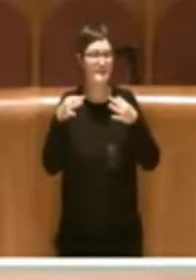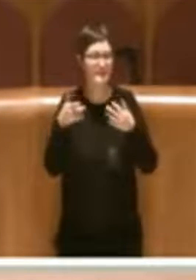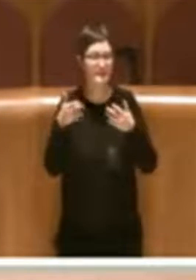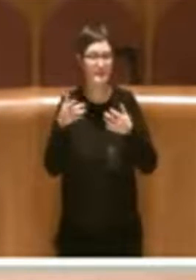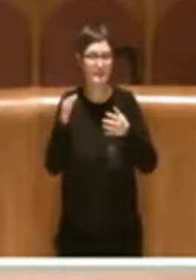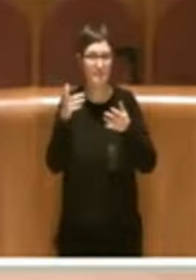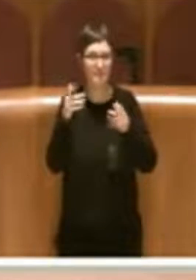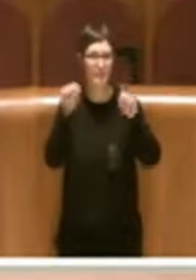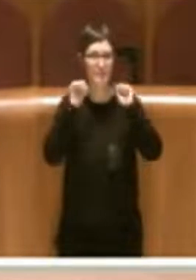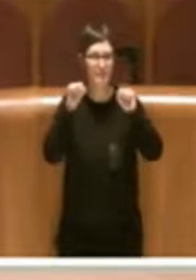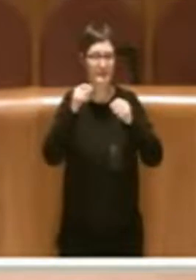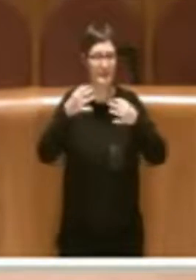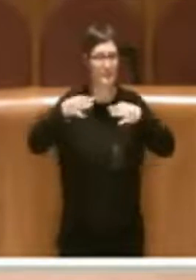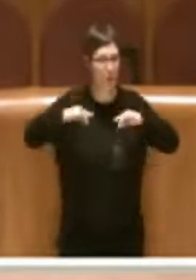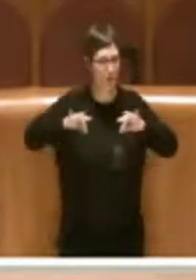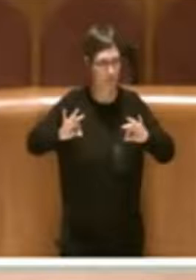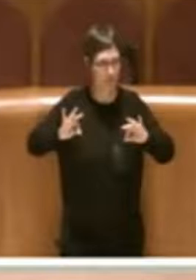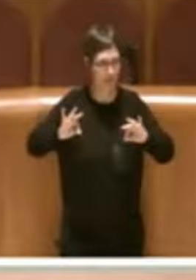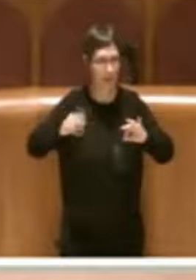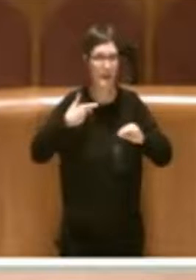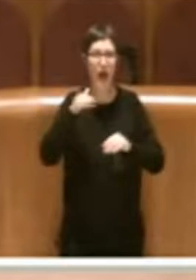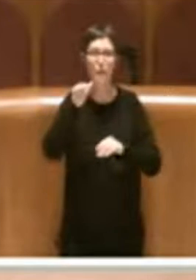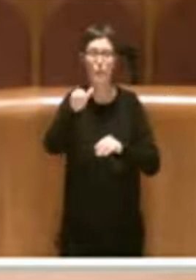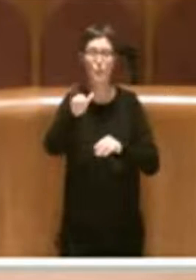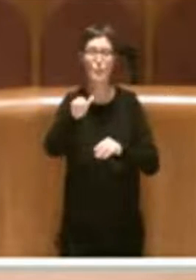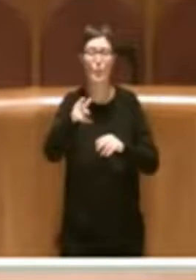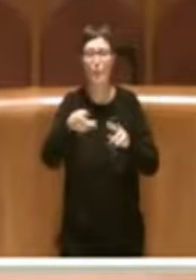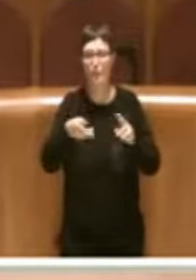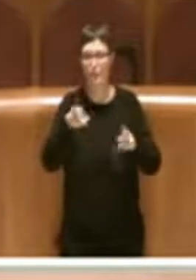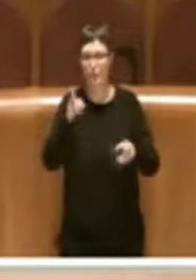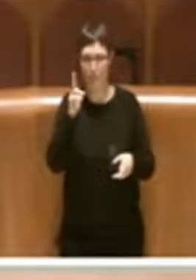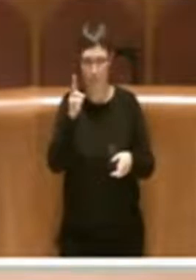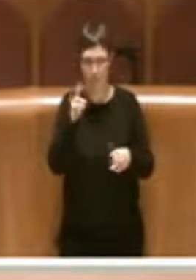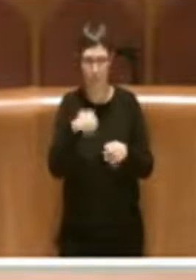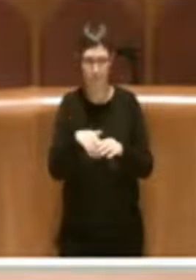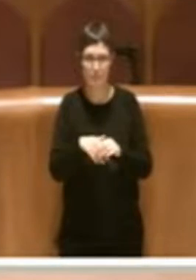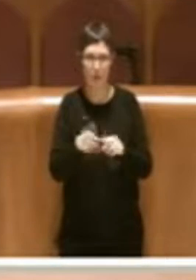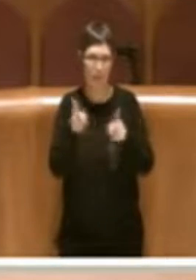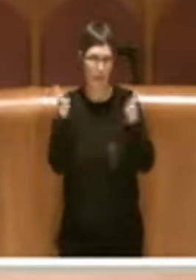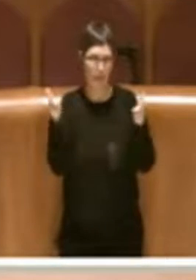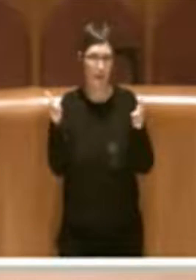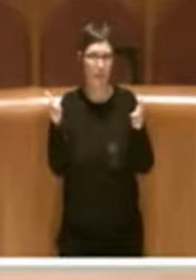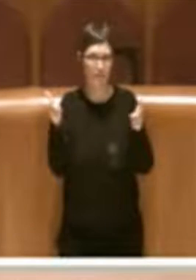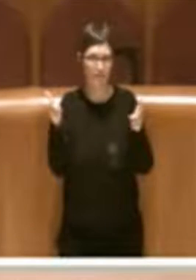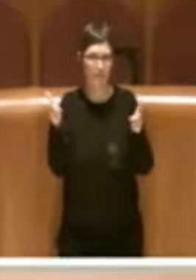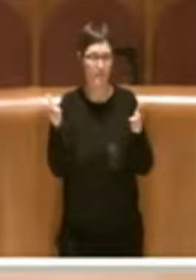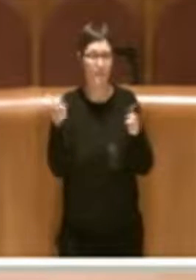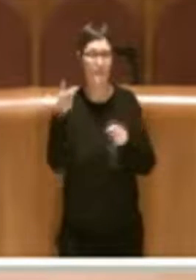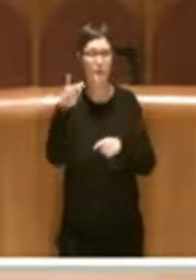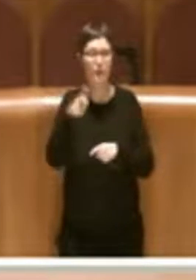maggiore in futuro perché poi l'obiettivo di